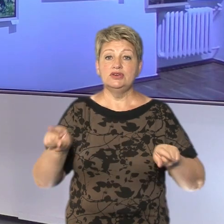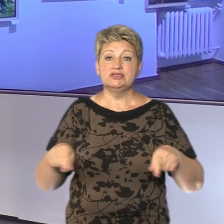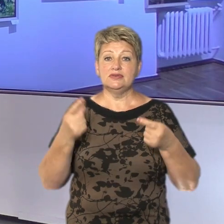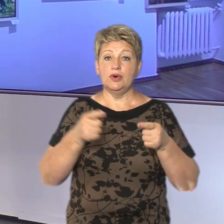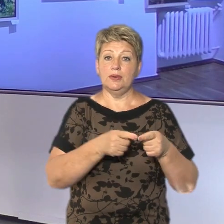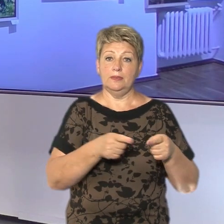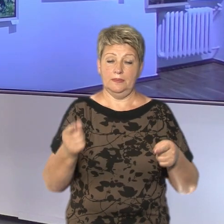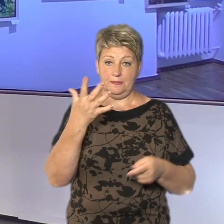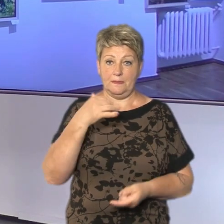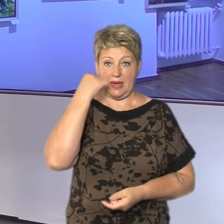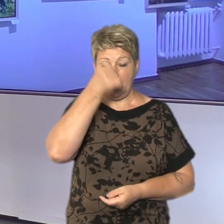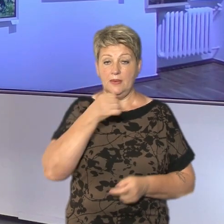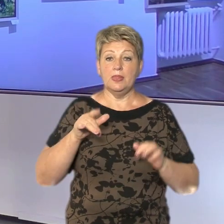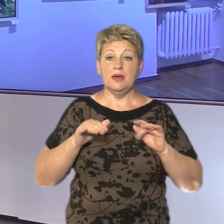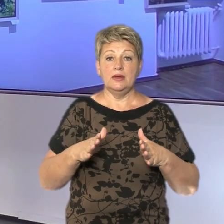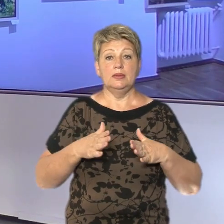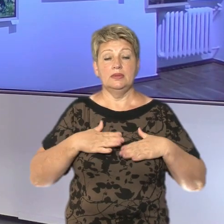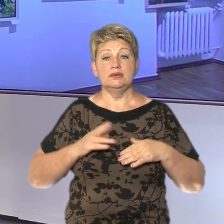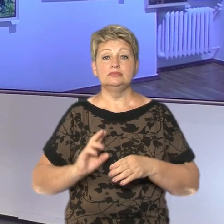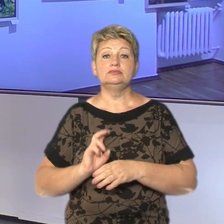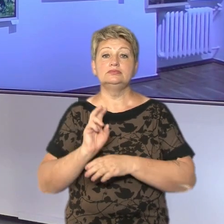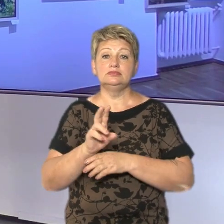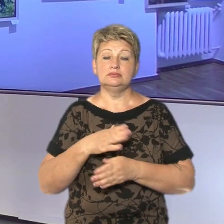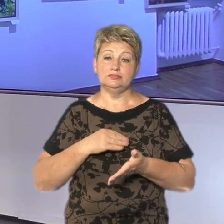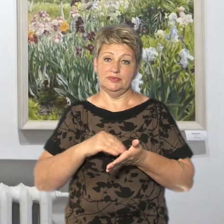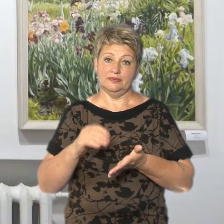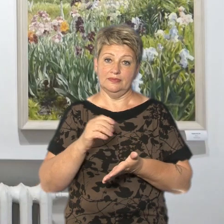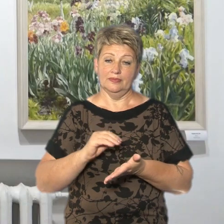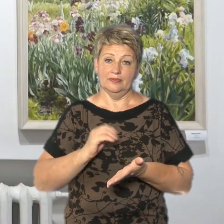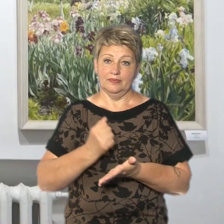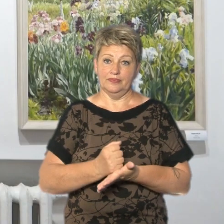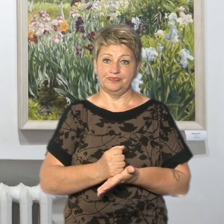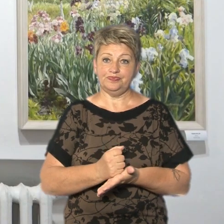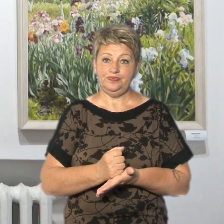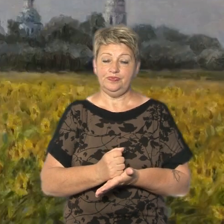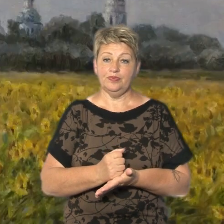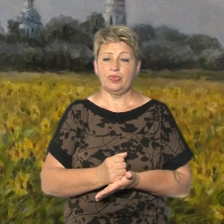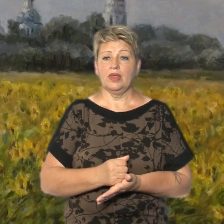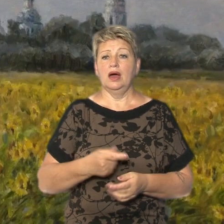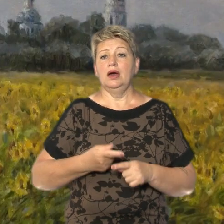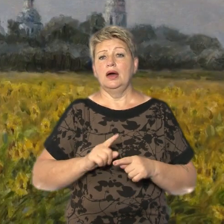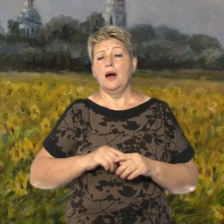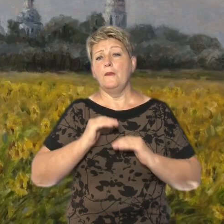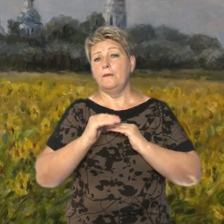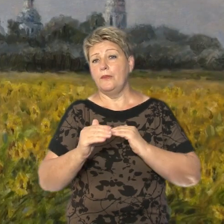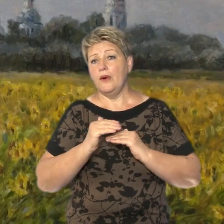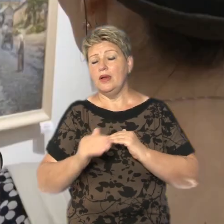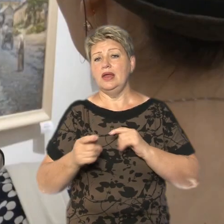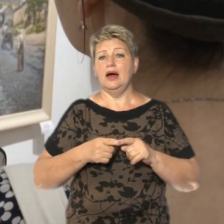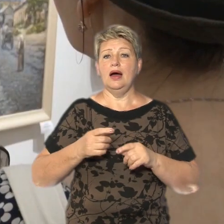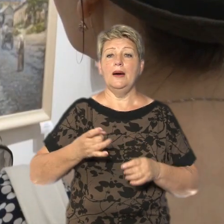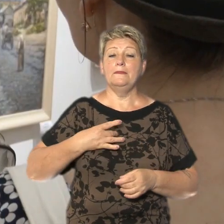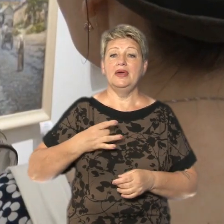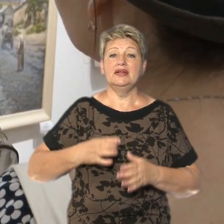'яти років. На заході побувала наша кореспондентка Наталя Черкашенко. Чорнобривці, червоні маки, поля та білосніжні церкви.